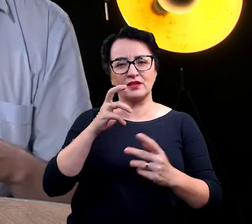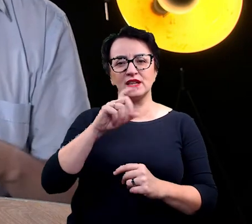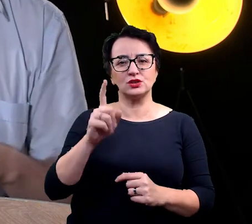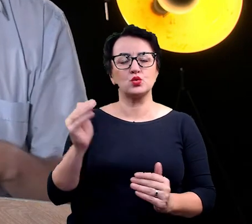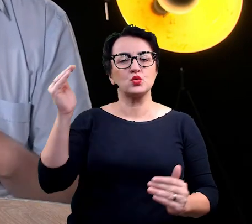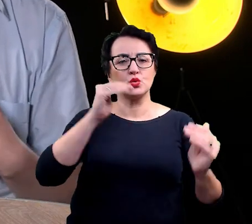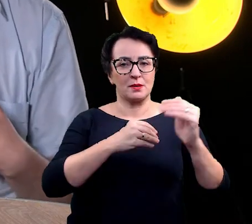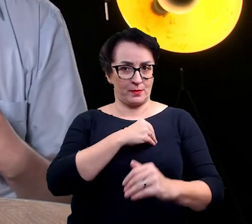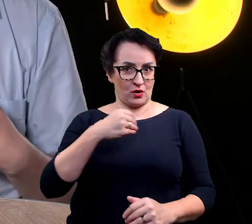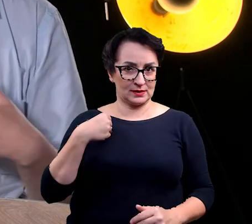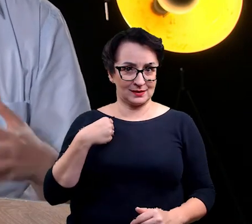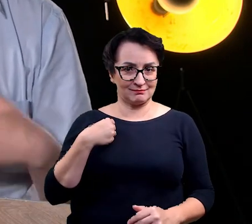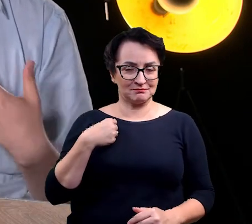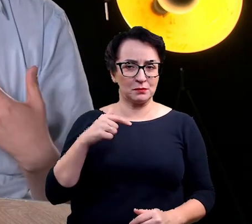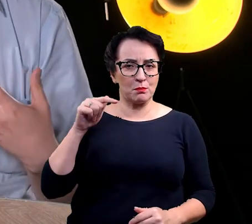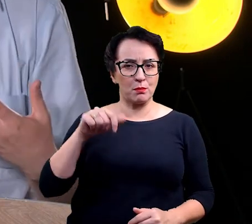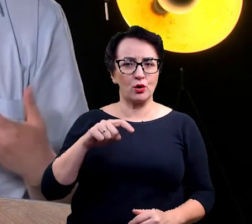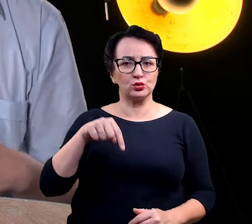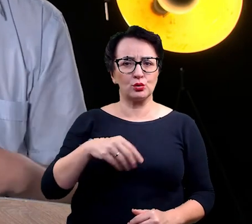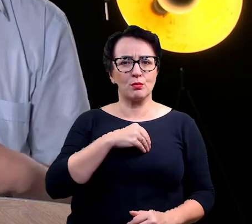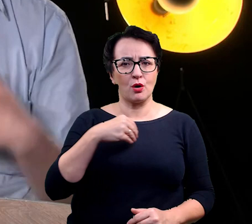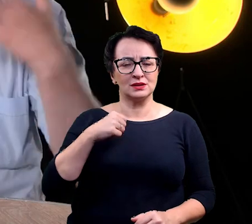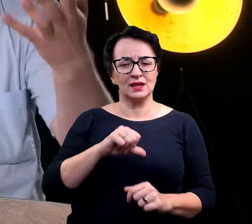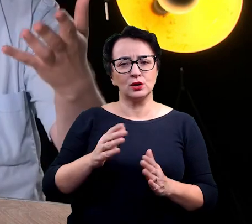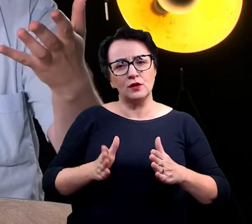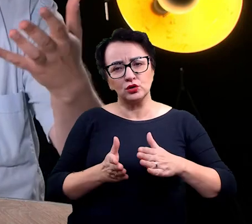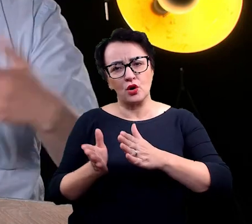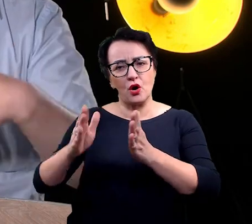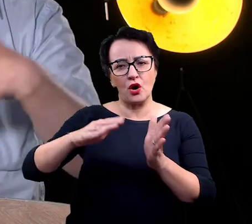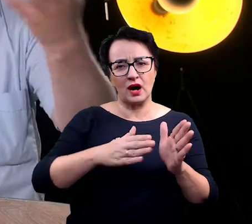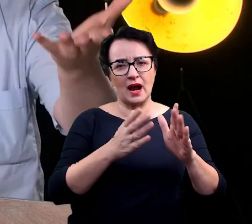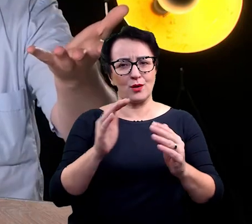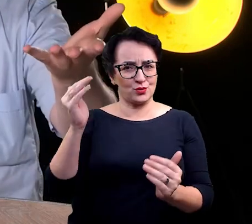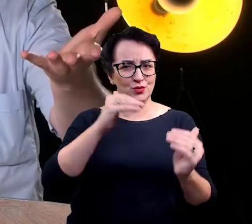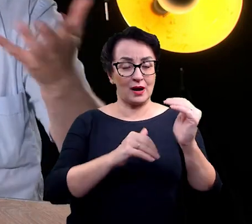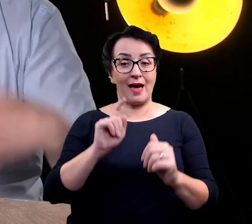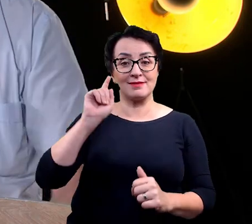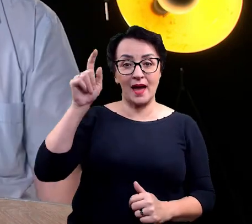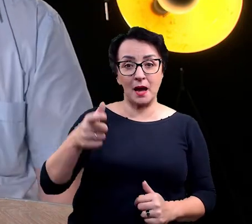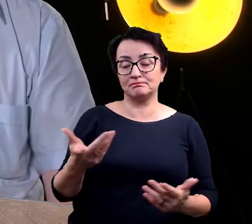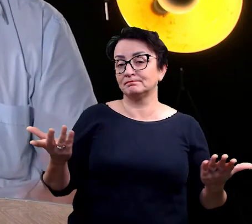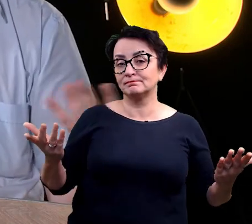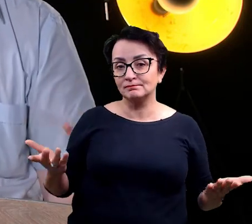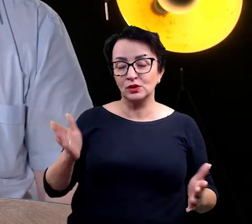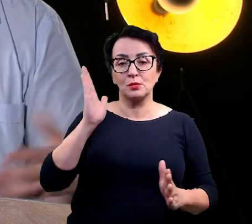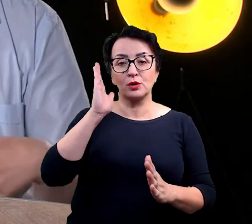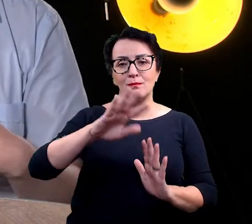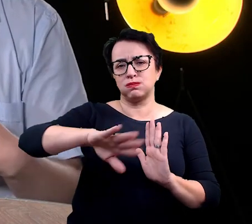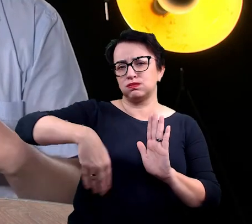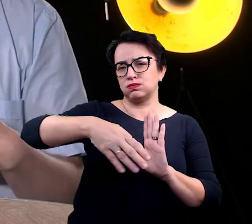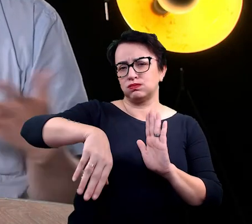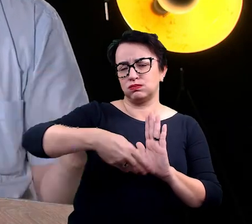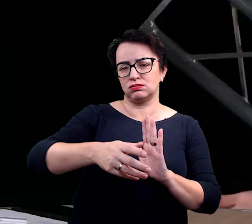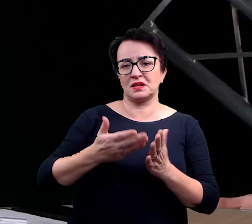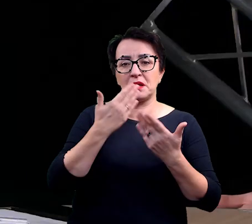Wydaje się, że górach u nas mamy ścieżki, mamy dróżki, a tam idziemy po prostu przez Pustkowie, nie ma drogi.